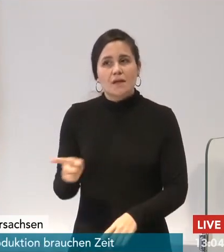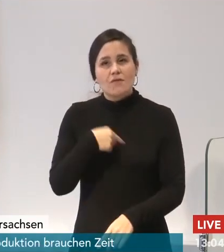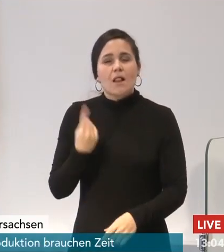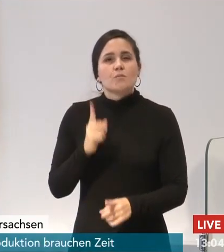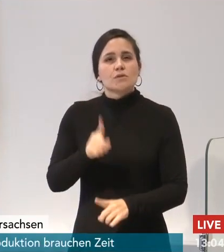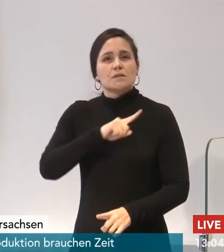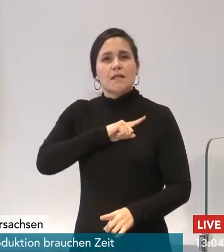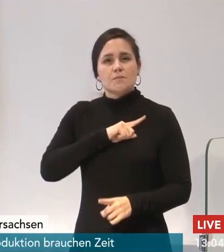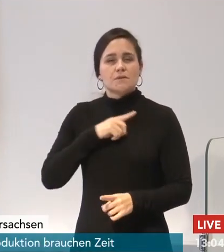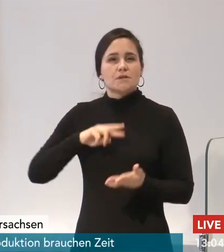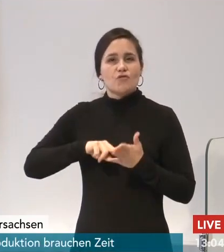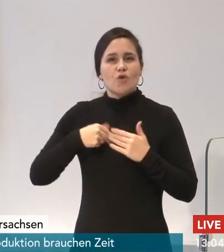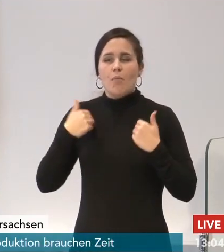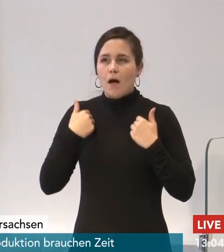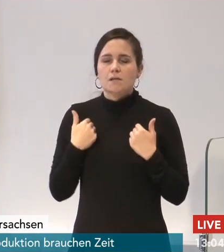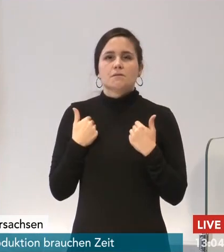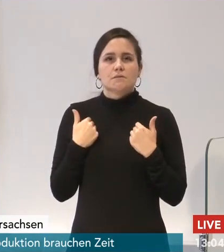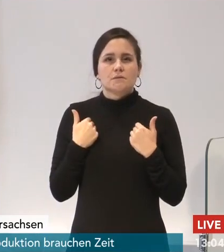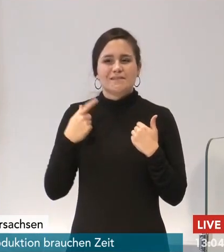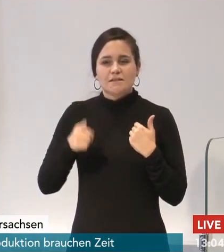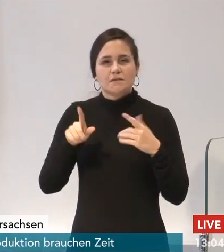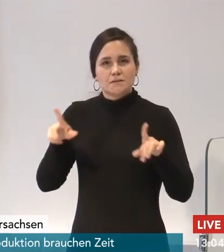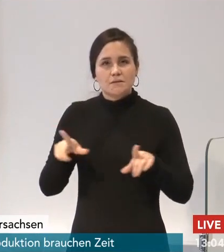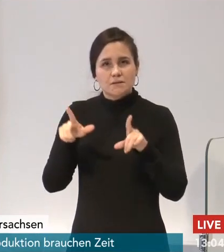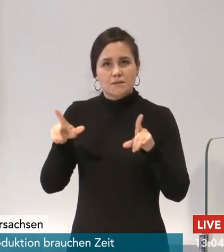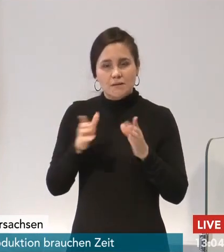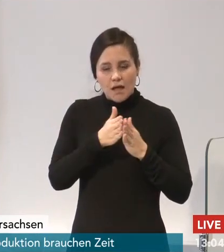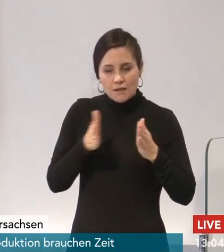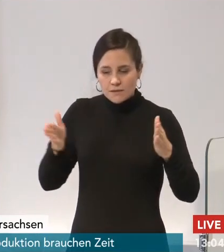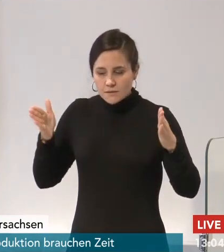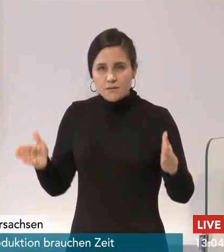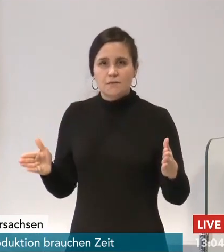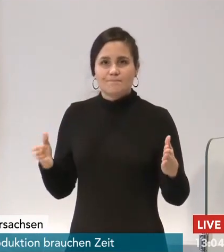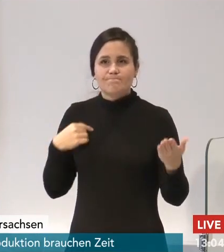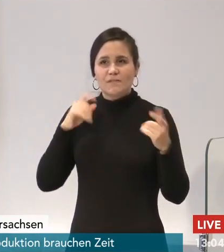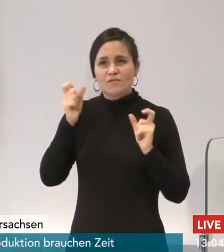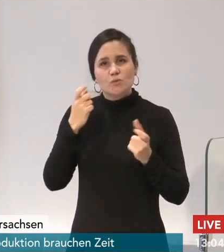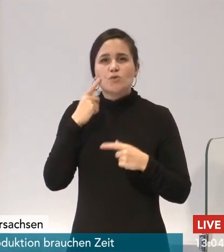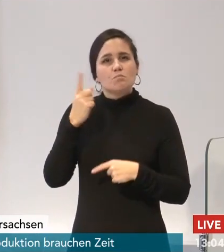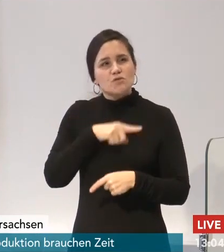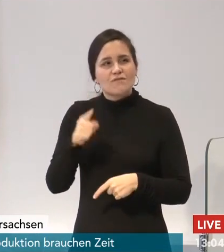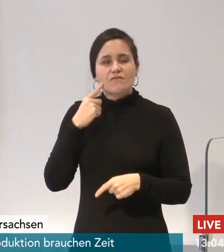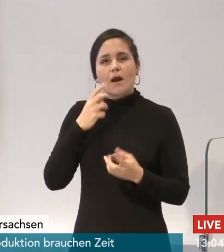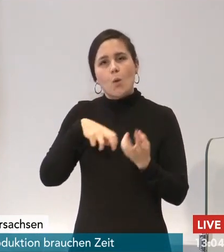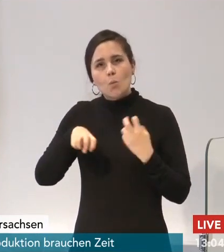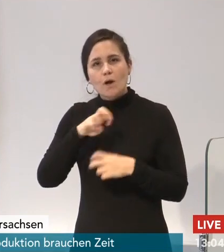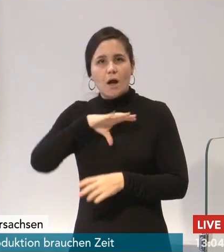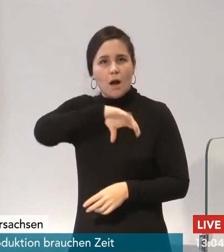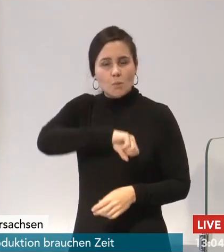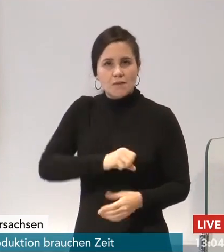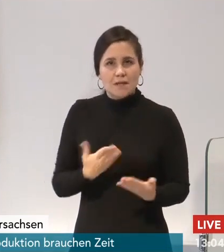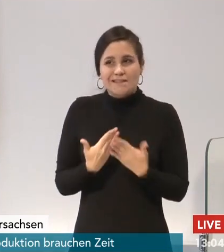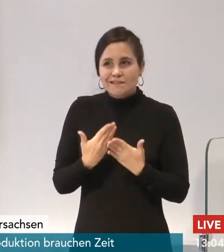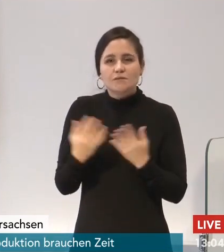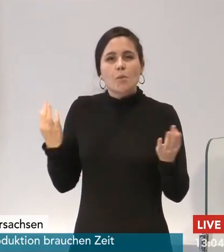mindestens in diesem Zeitraum mit dem Virus umgehen müssen. Und dafür wollen wir eine Grundlage bieten.